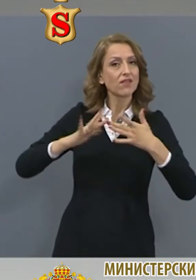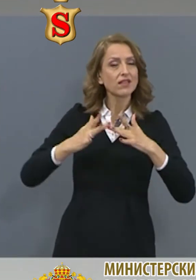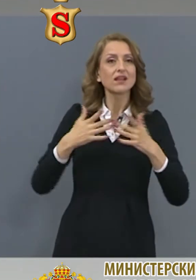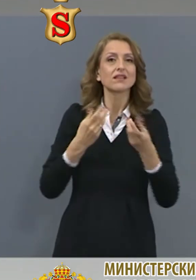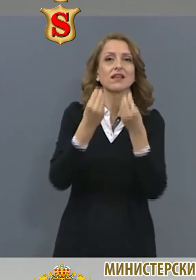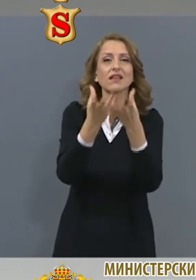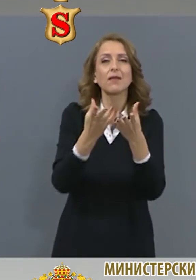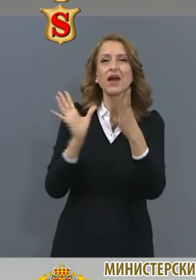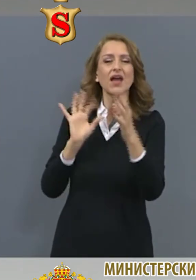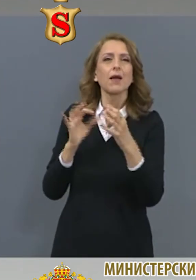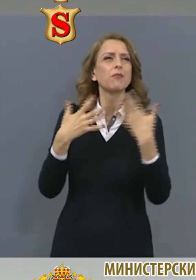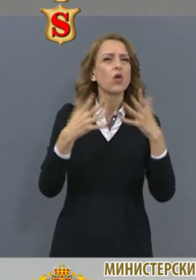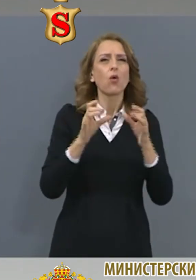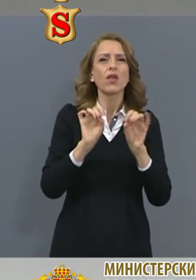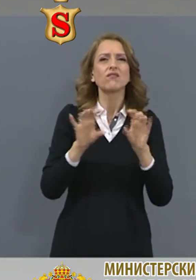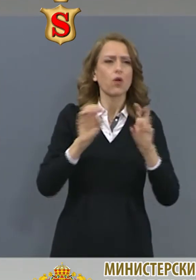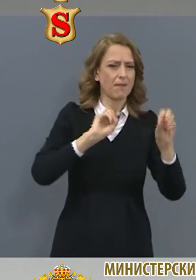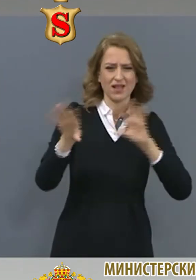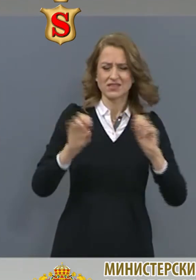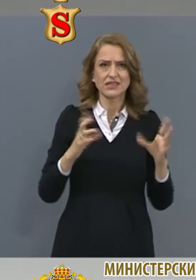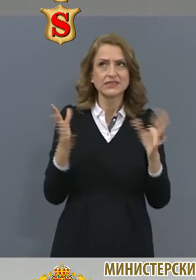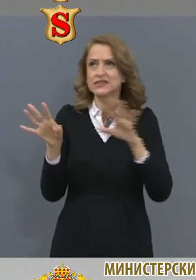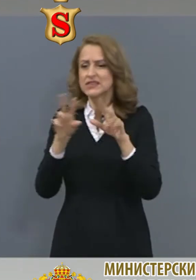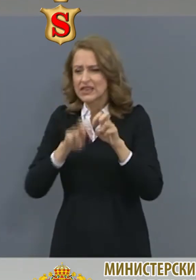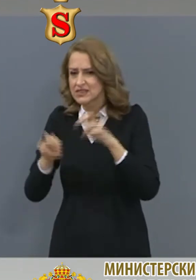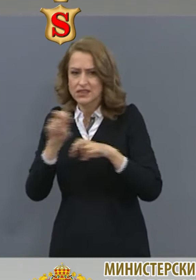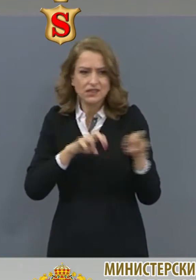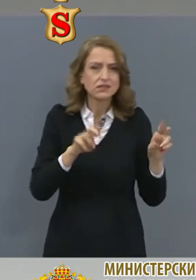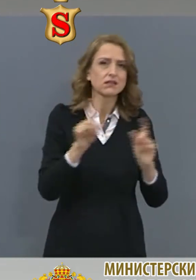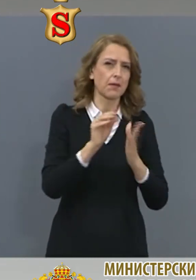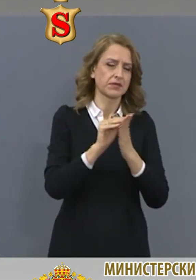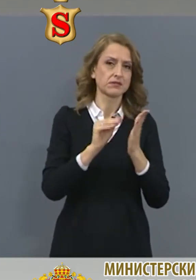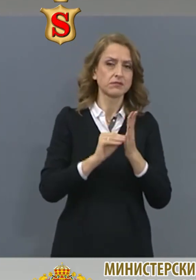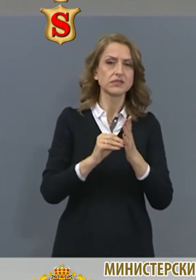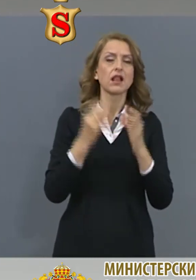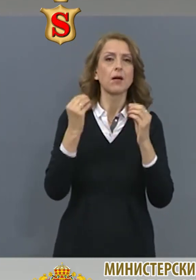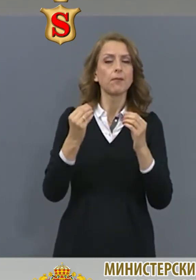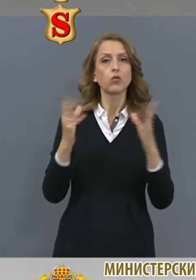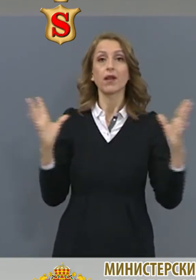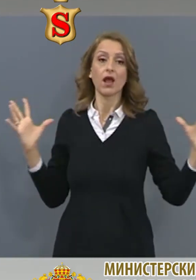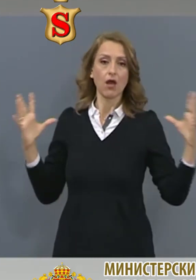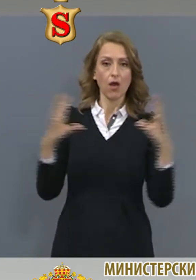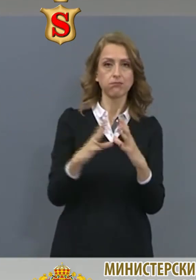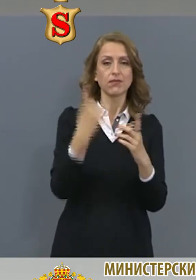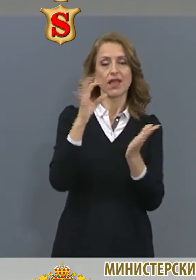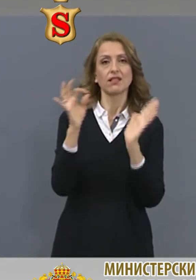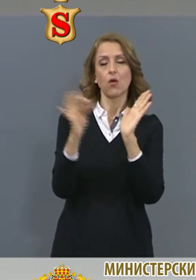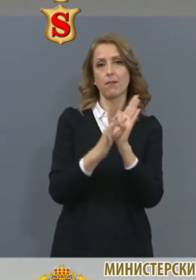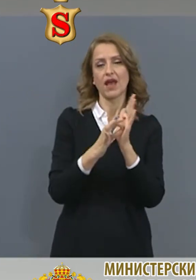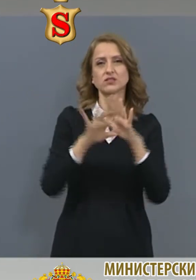като съберем информацията на едно място, вместо да се налага да се търси на сайтовете на немалко институции, които са ангажирани с